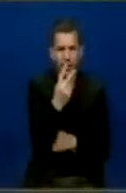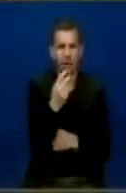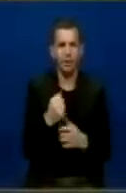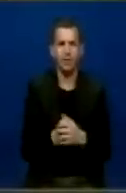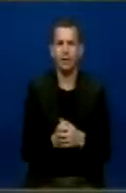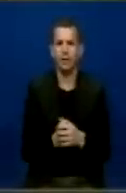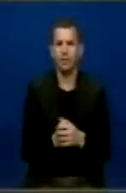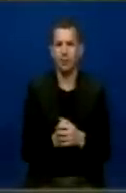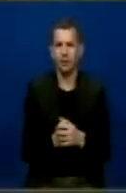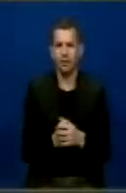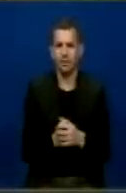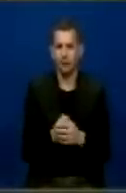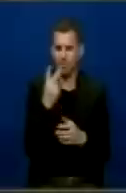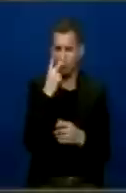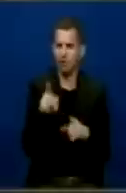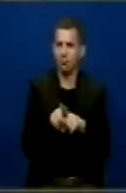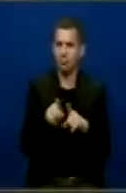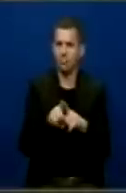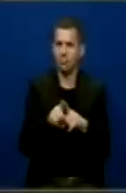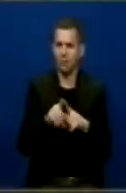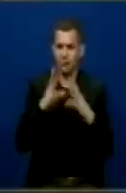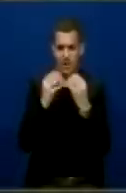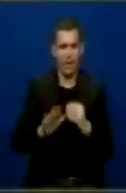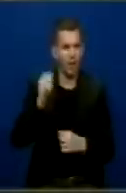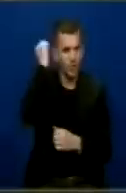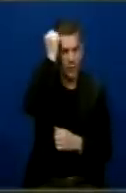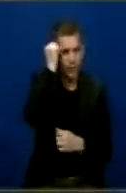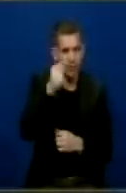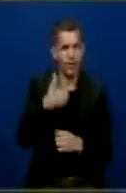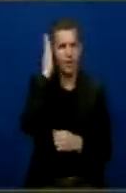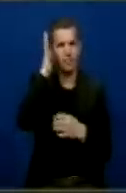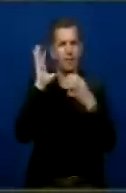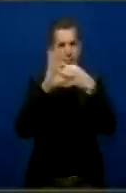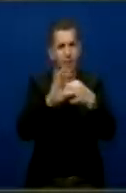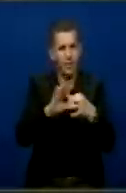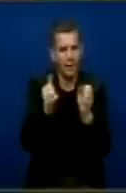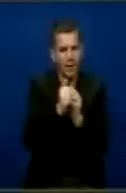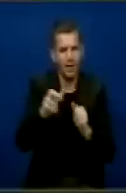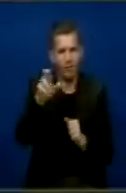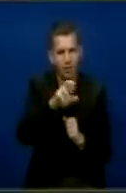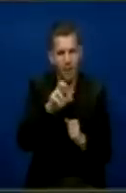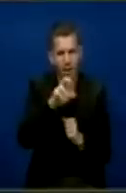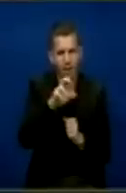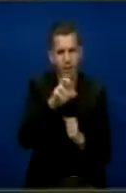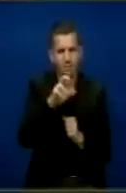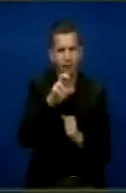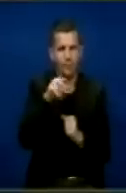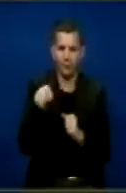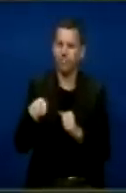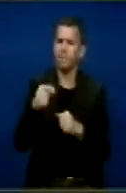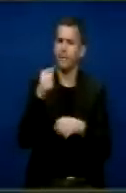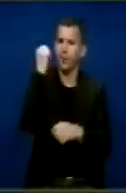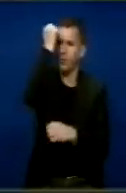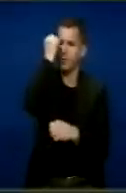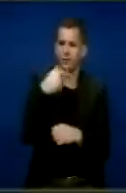thonë betonohet një loj pozicioni i Kosovës në rrugtimin drejt bashkimit Europian, është një Kosovë e